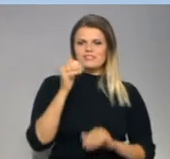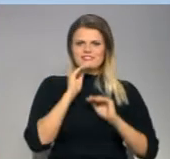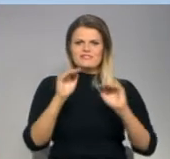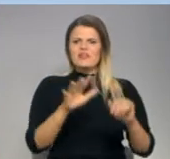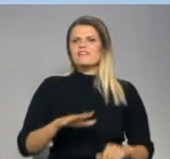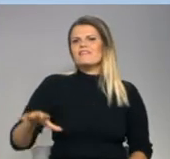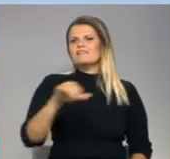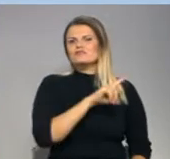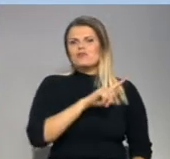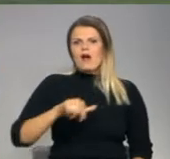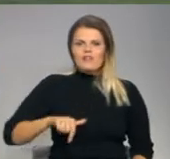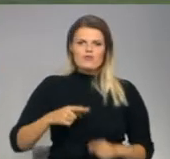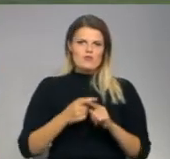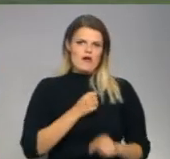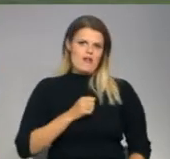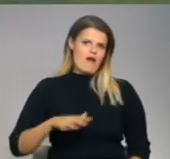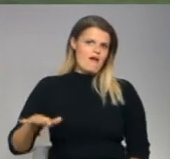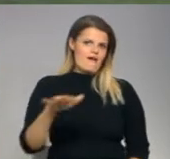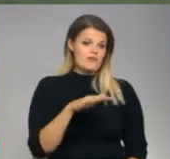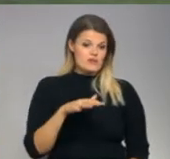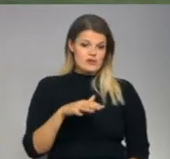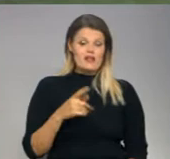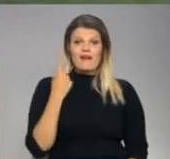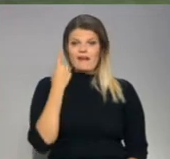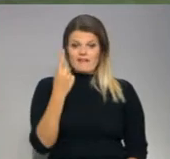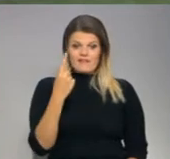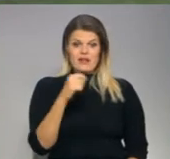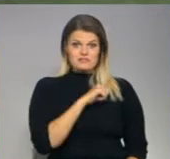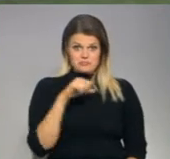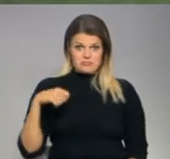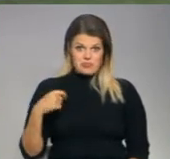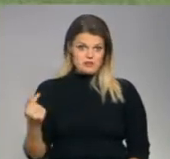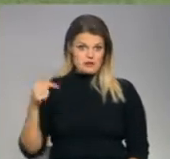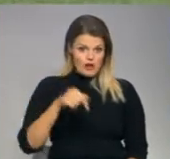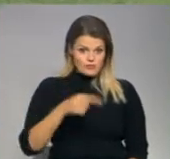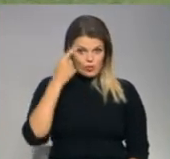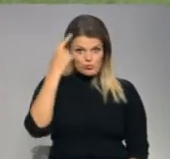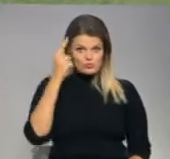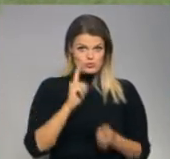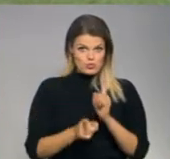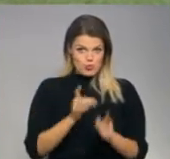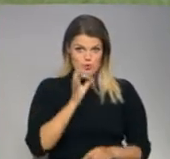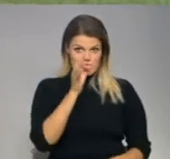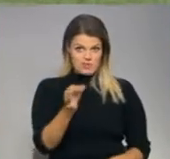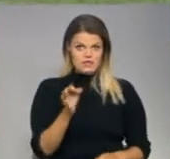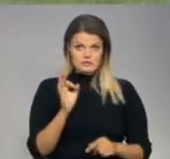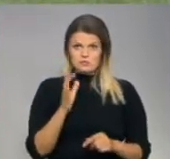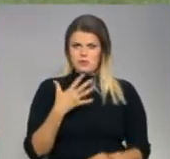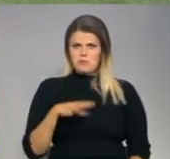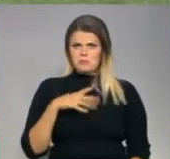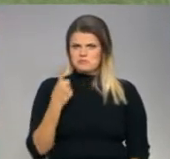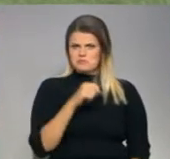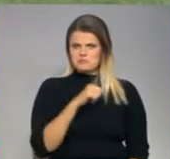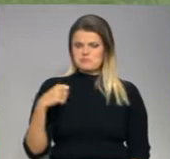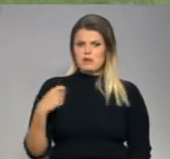Latgali, visu Latviju. Cik noprotu, tad viens pats šeit esi atnācis, uzzināja no skolotājas. Kāpēc